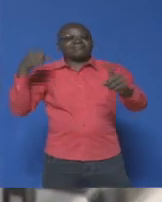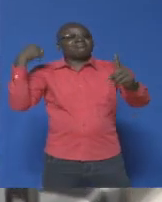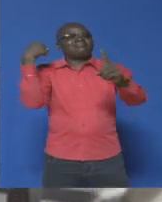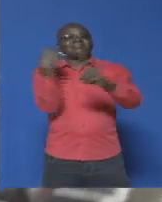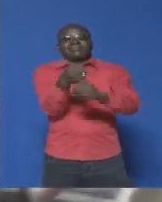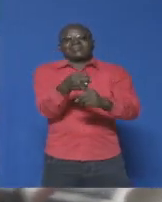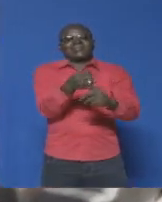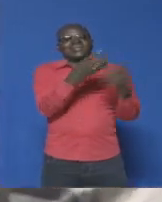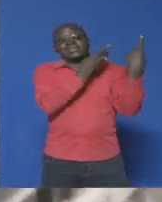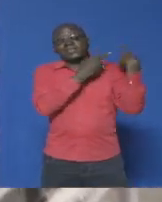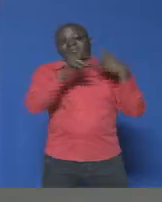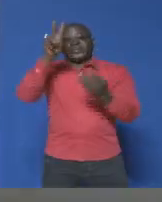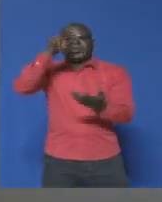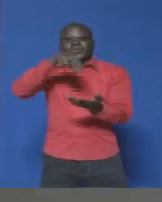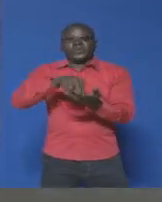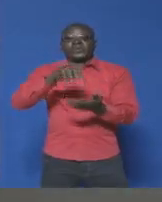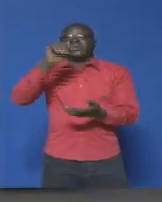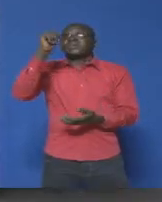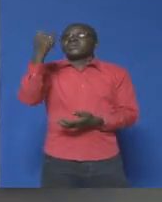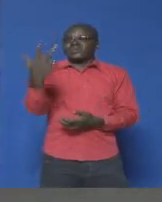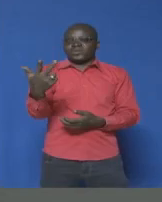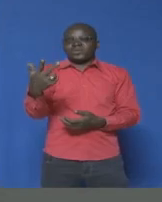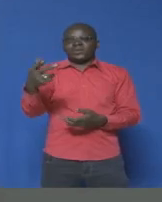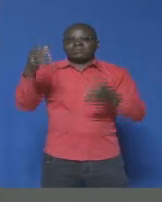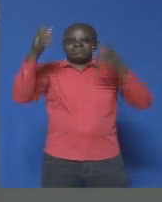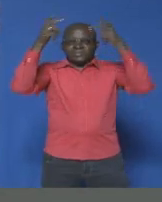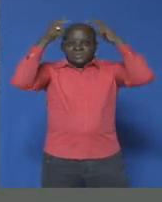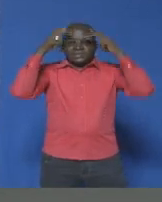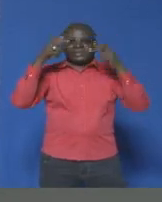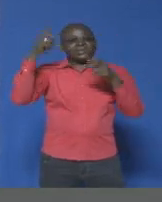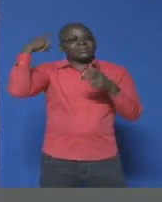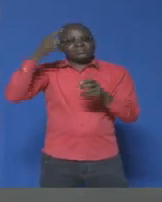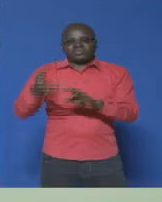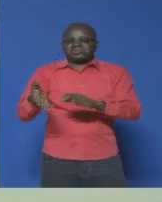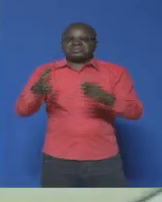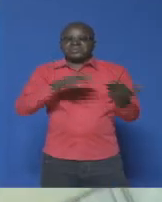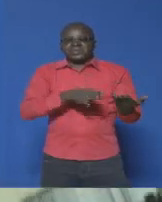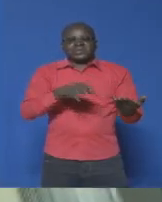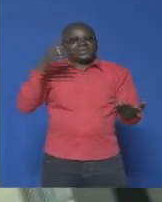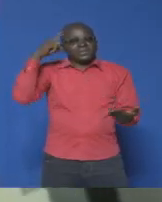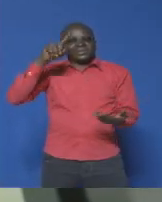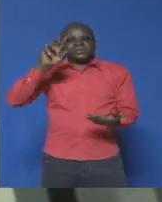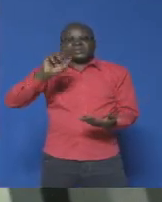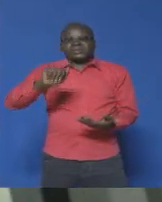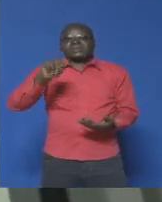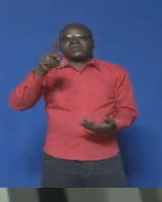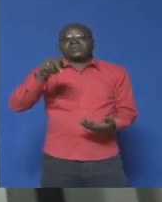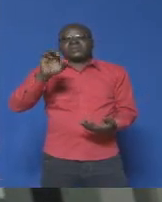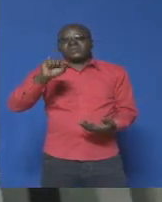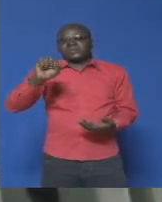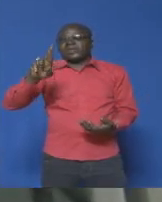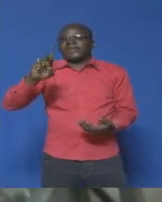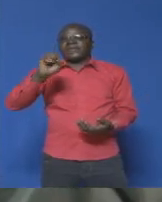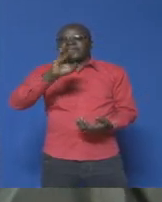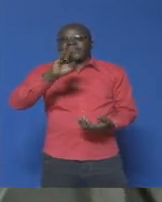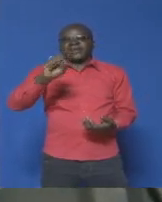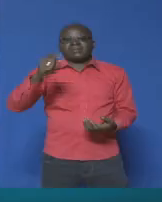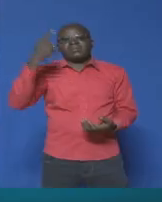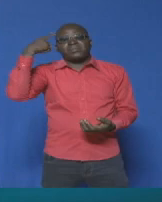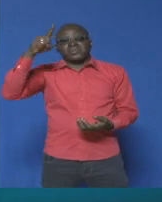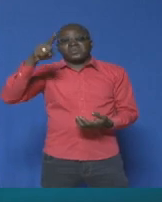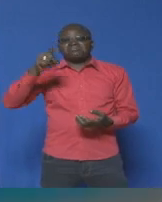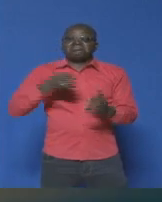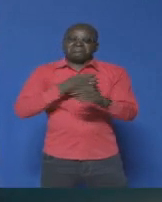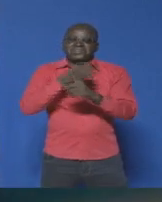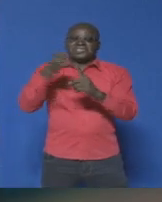2003, les casques sont devenus obligatoires à la suite du décès brutal du Kazakh André Kivileff lors de Paris-Nice. Pour éviter d'autres drames, le